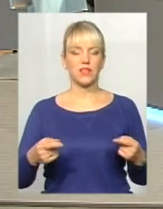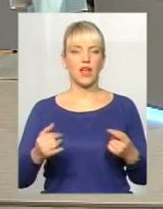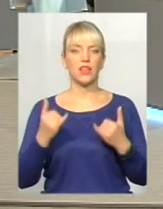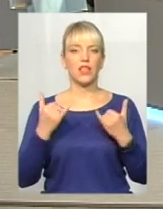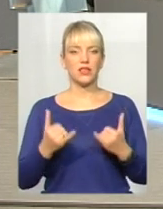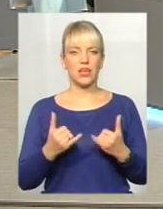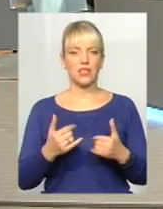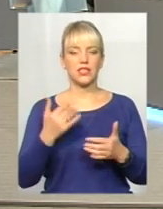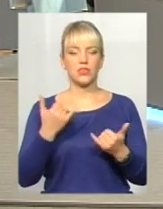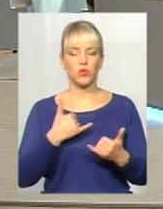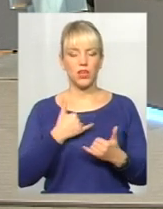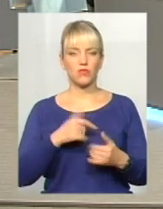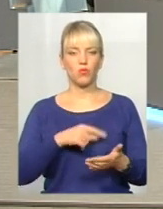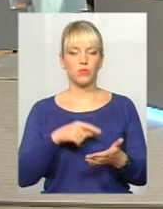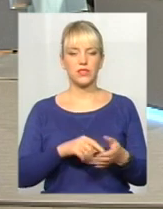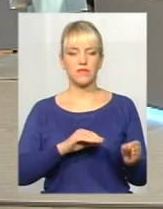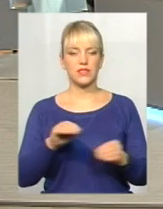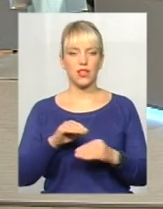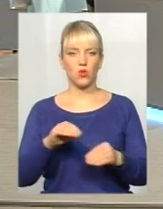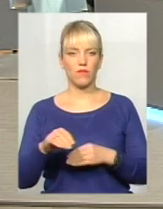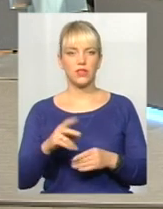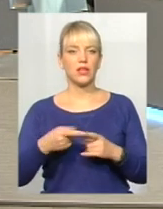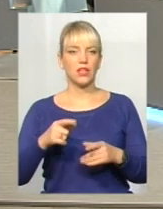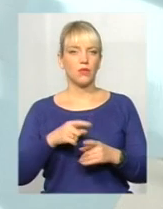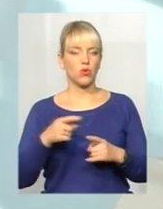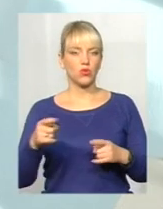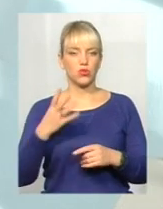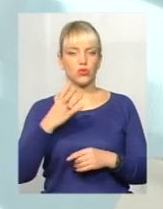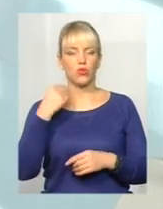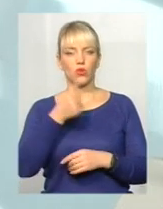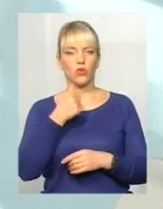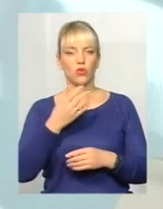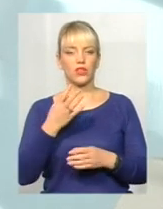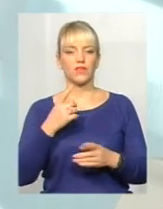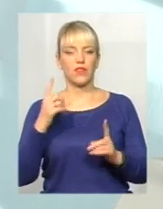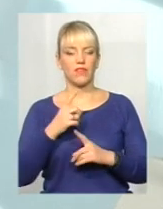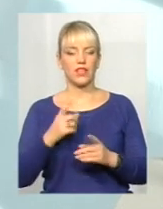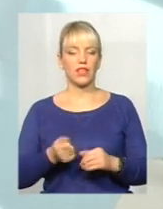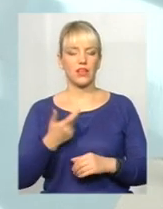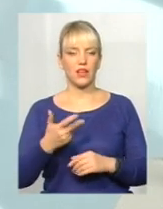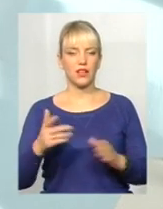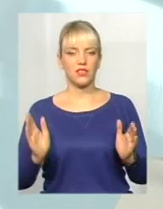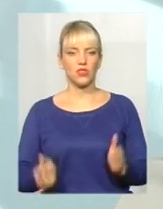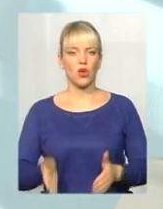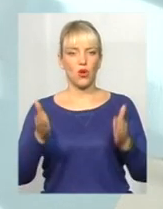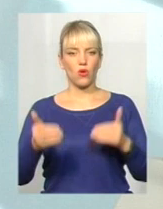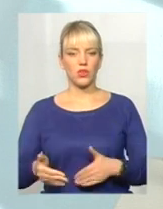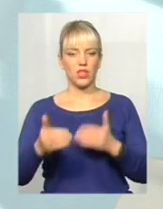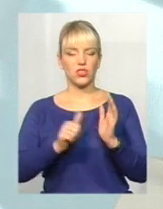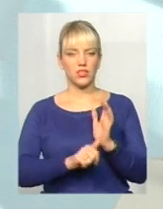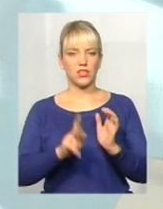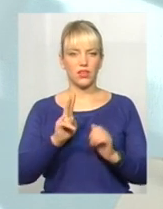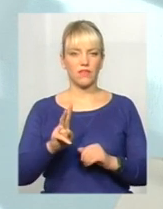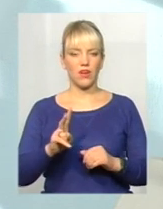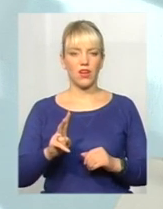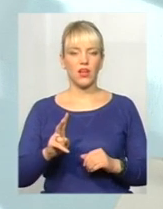встановлені в місті протягом 4 років невелика кількість контейнерів. 62 контейнера під скло і 58